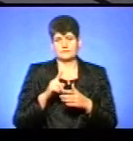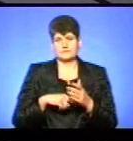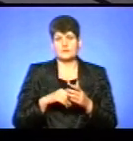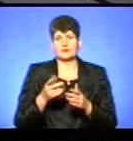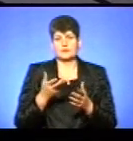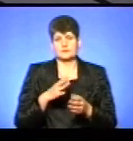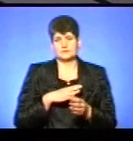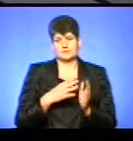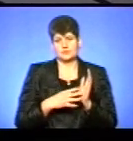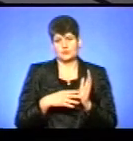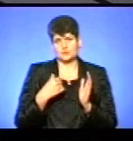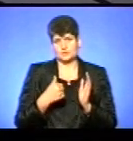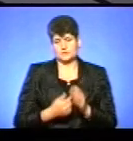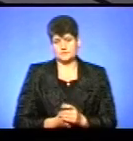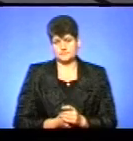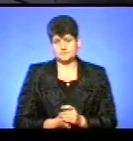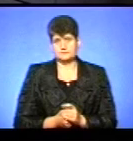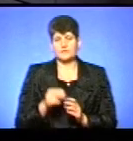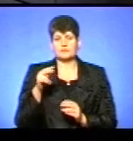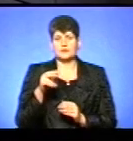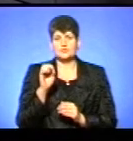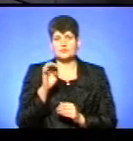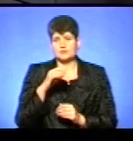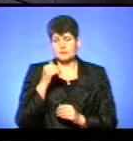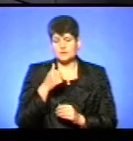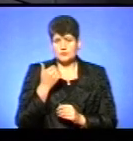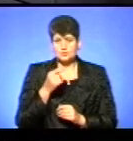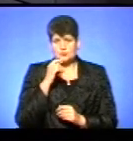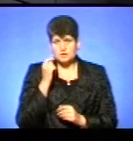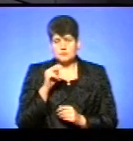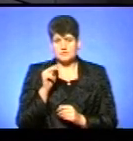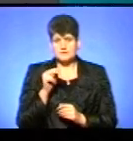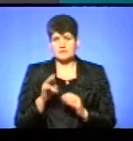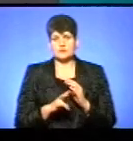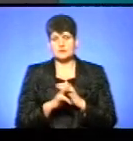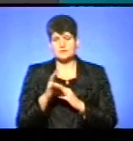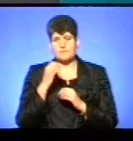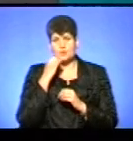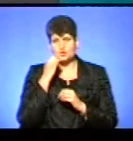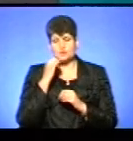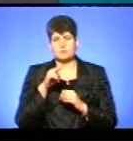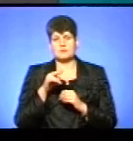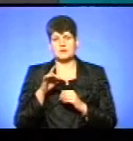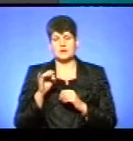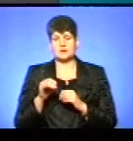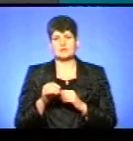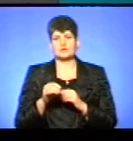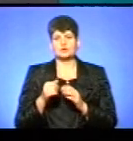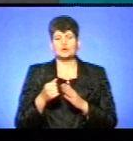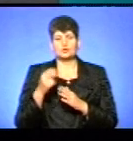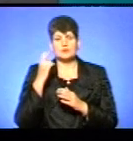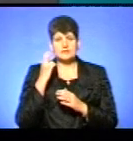-х роках. З 2014 року з Української православної церкви Московського патріархату до